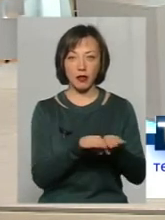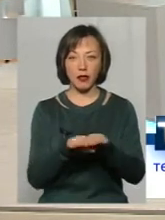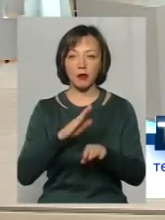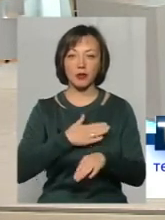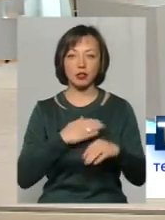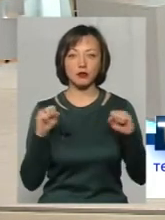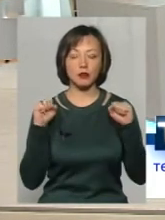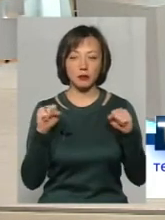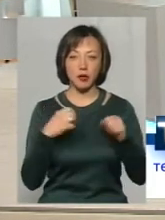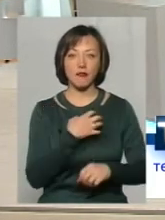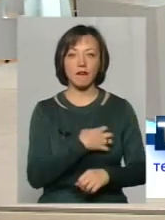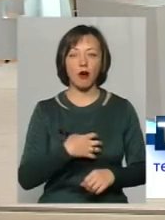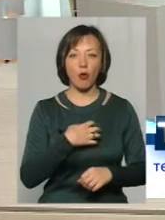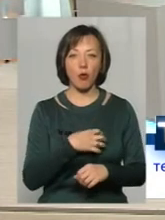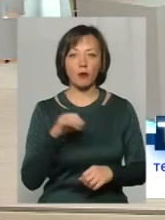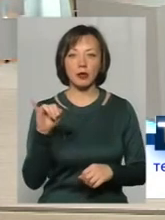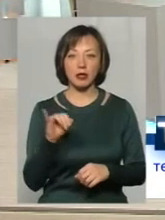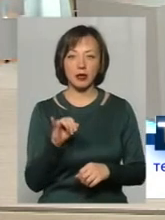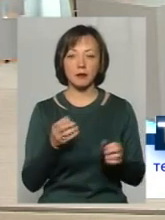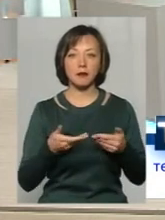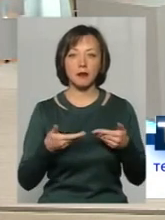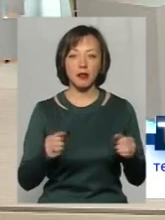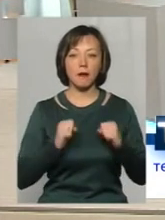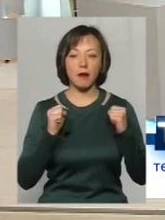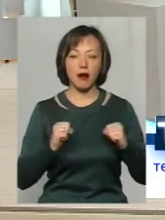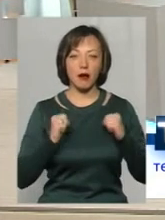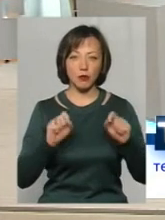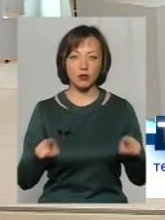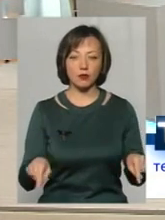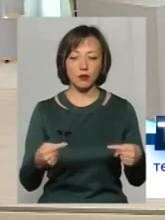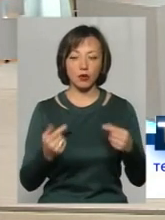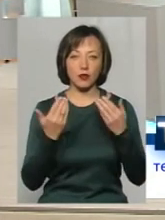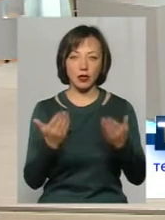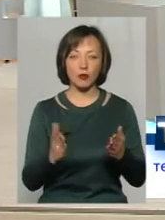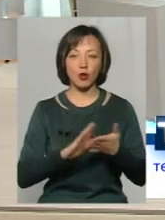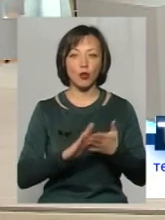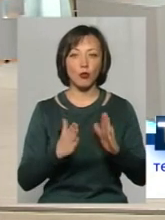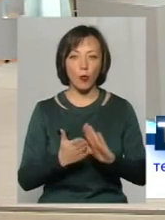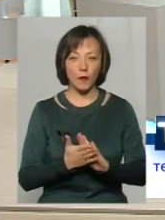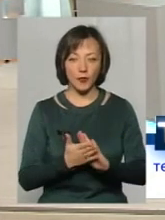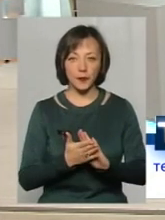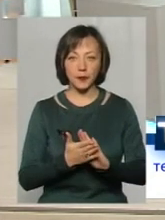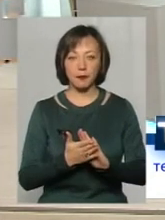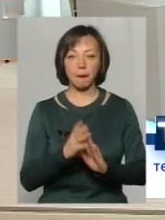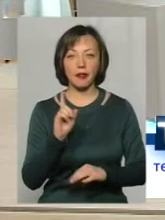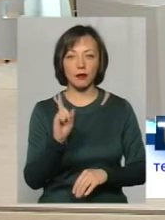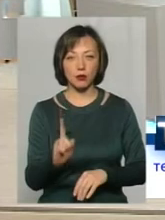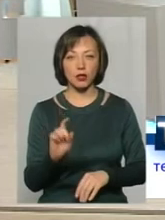спортсменів вагомі, і ми намагаємося створювати їм умови. До речі,